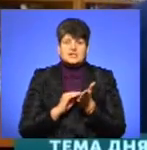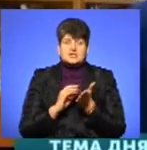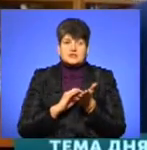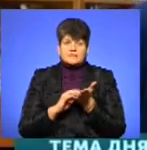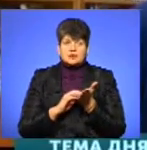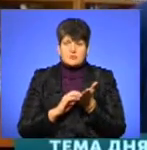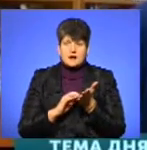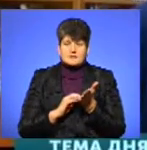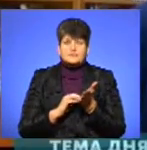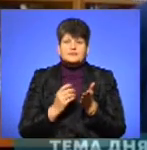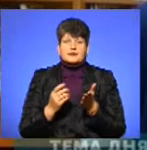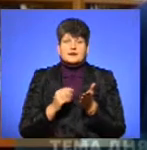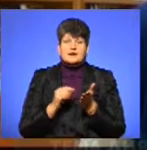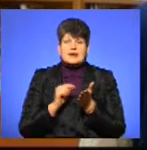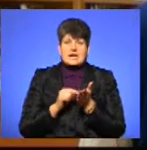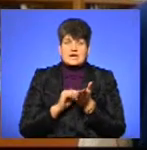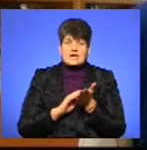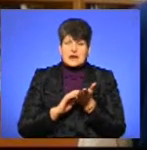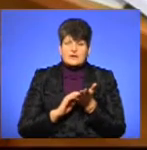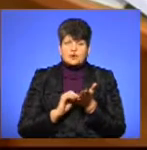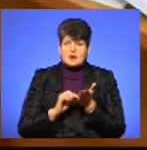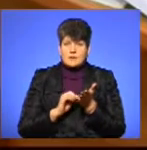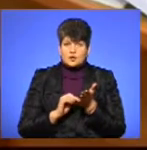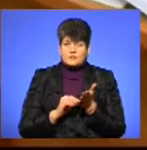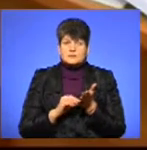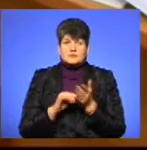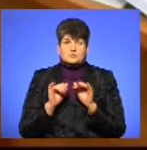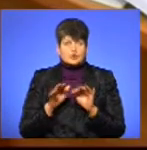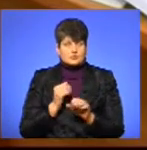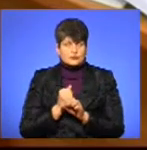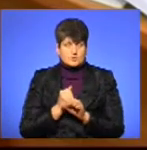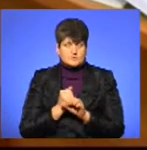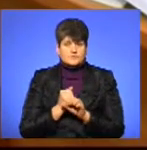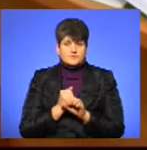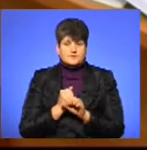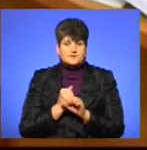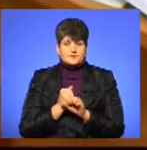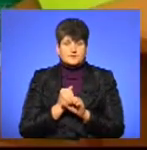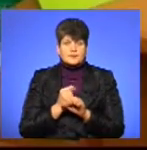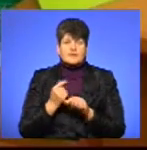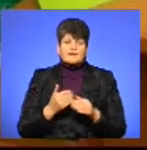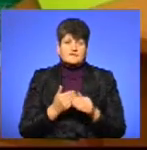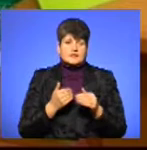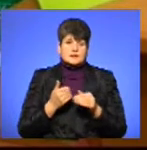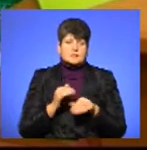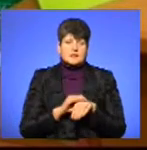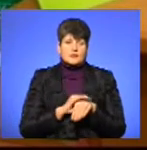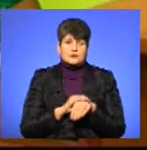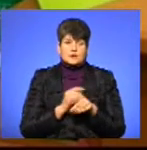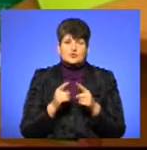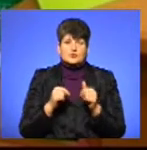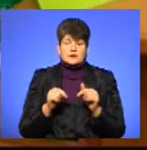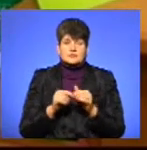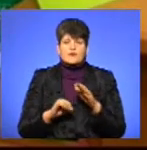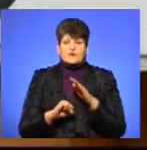це книжки рельєфно-крапковим способом виготовлені. Від благодійної організації фонду «Родини не